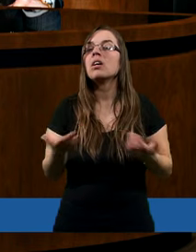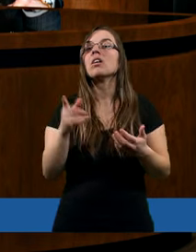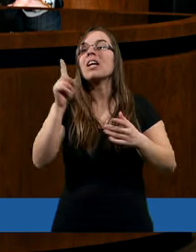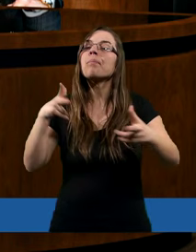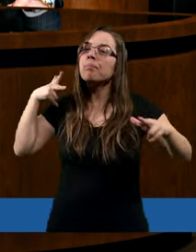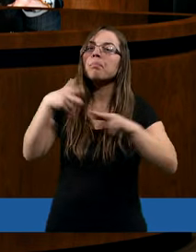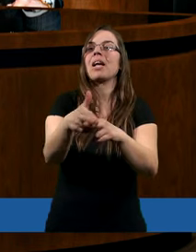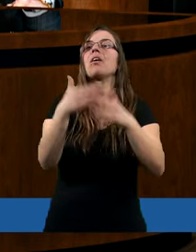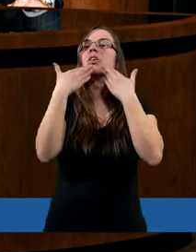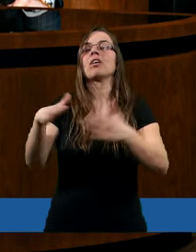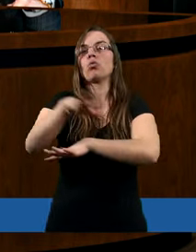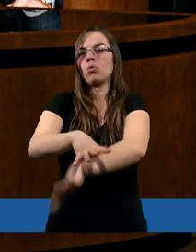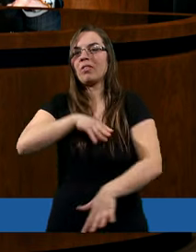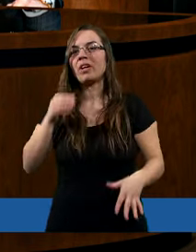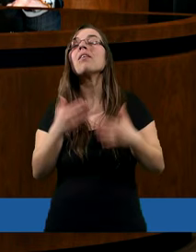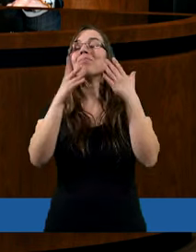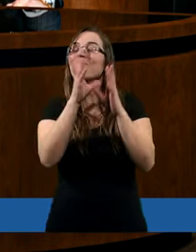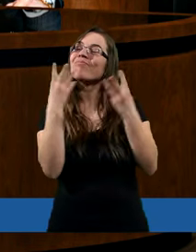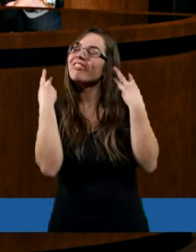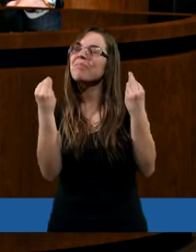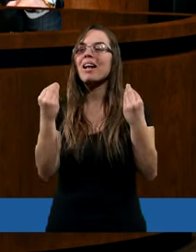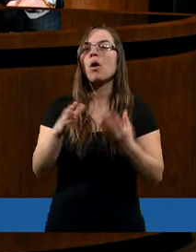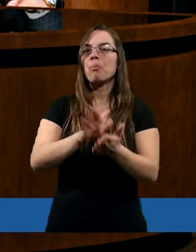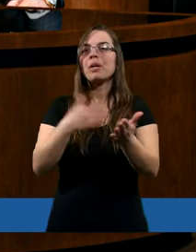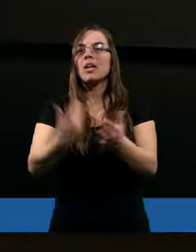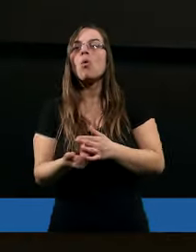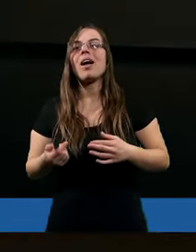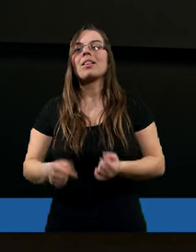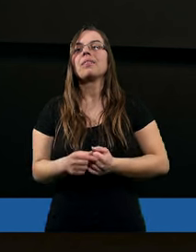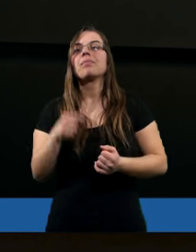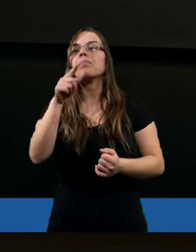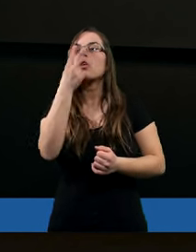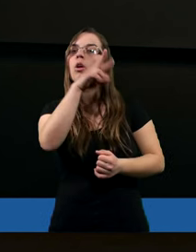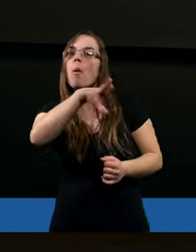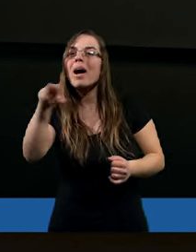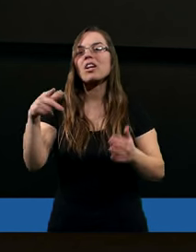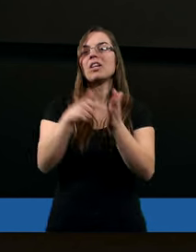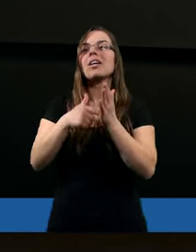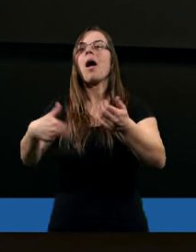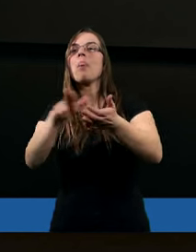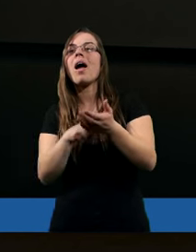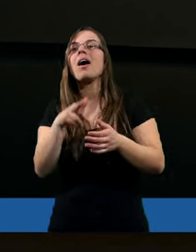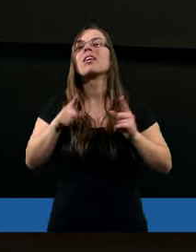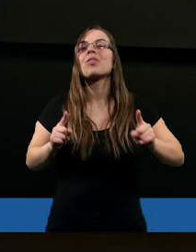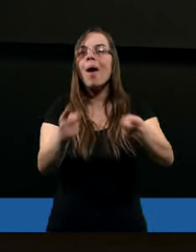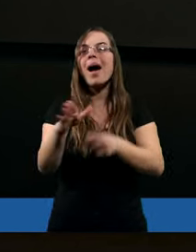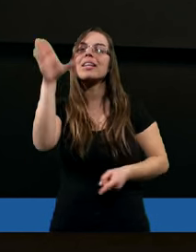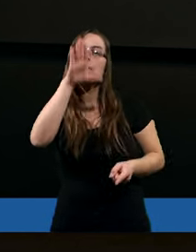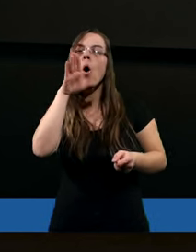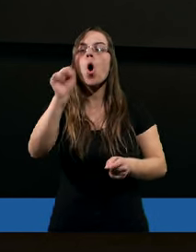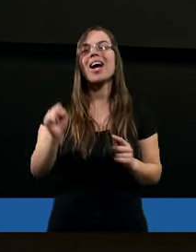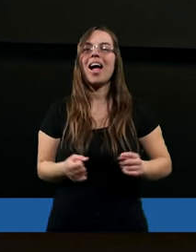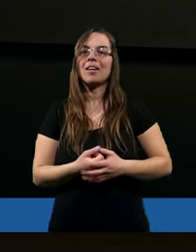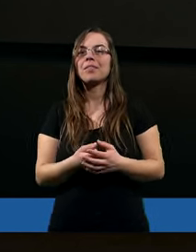przestaje. Tak, dziękuję. Dziękuję za te przykłady. Jest ważne, żebyśmy właśnie popatrzyli na działanie Boga,